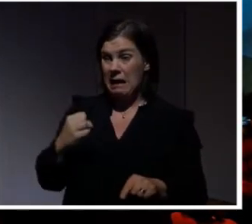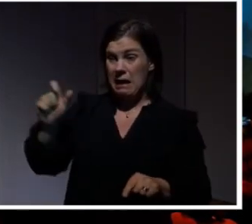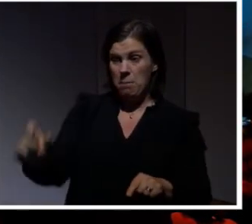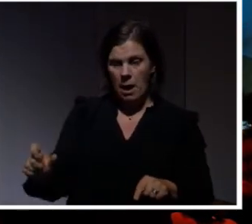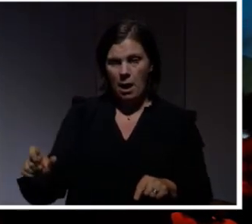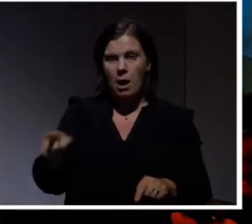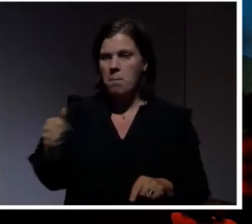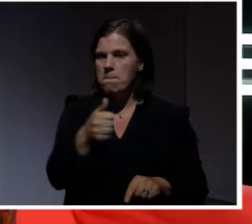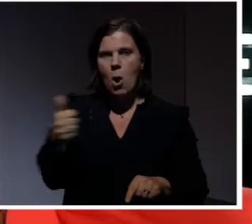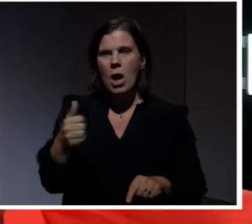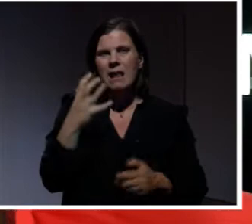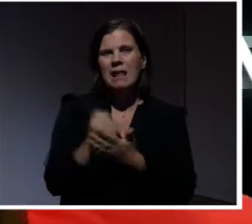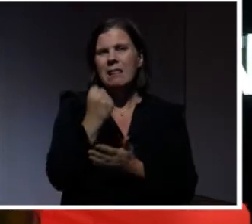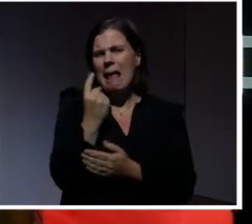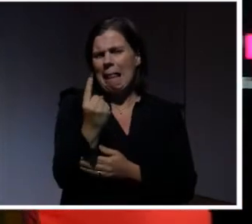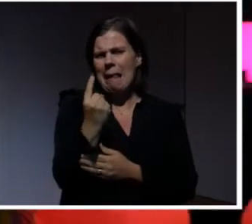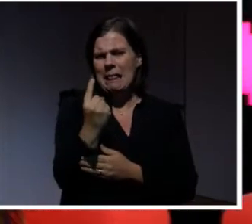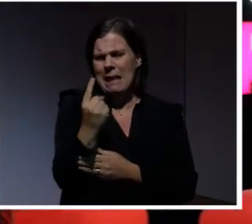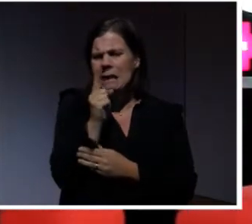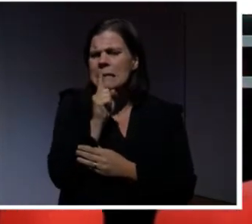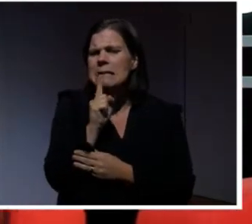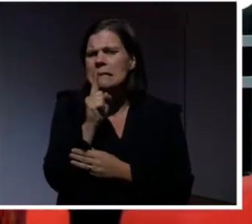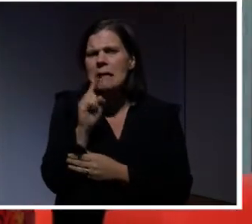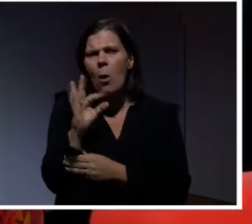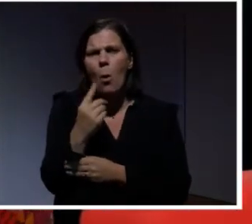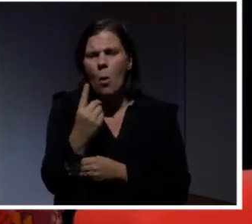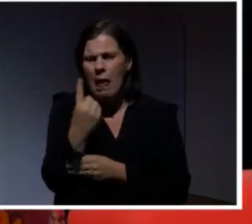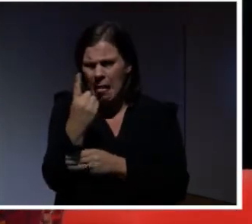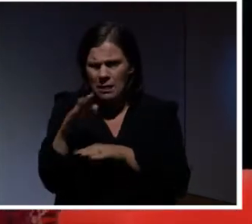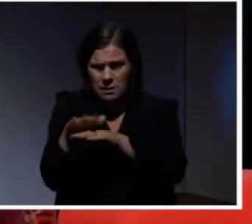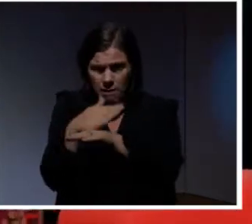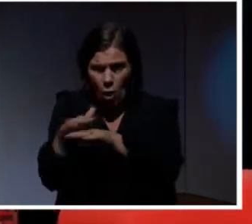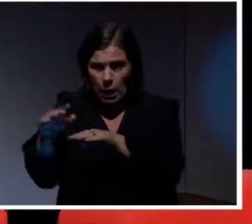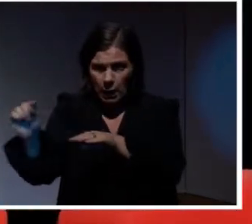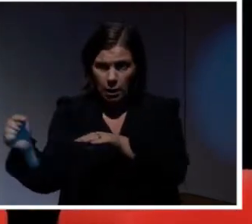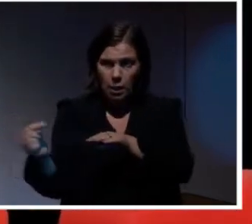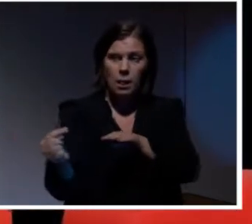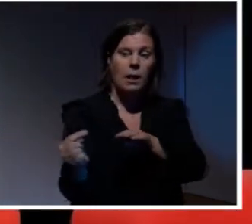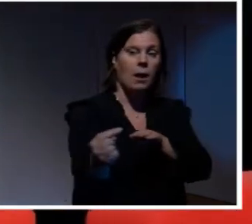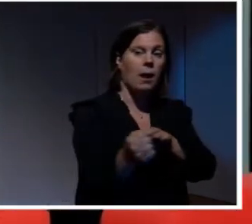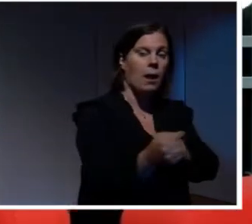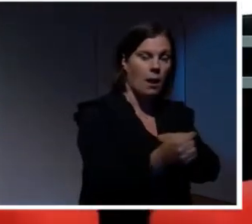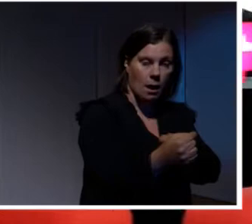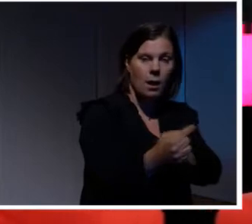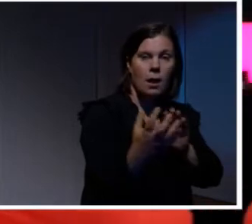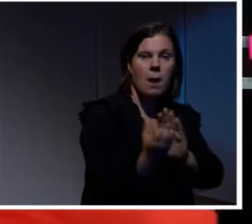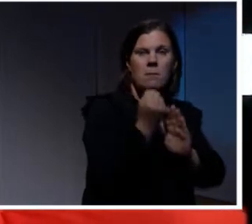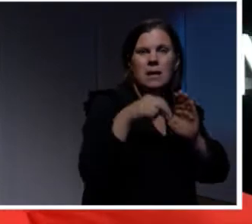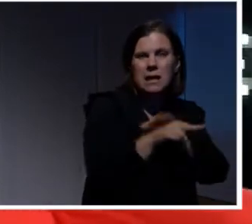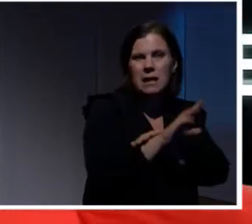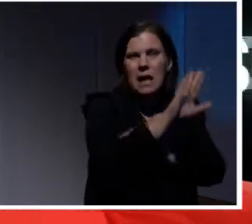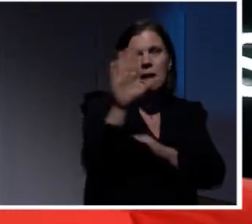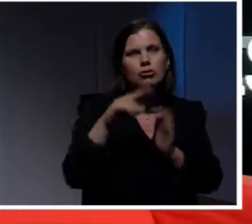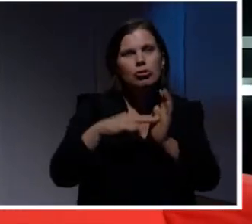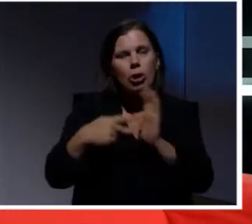bara hitta ett enda litet hål, en svaghet, för att komma in i er miljö, i era